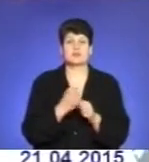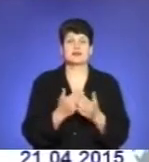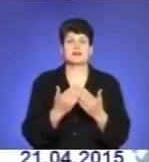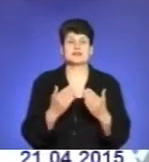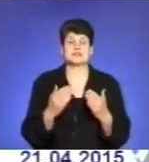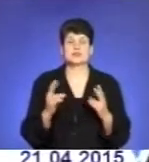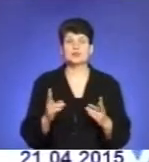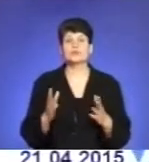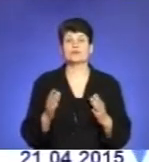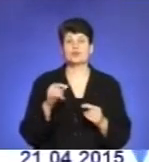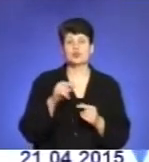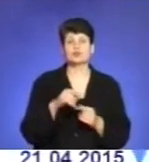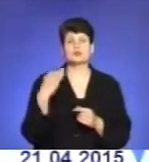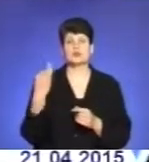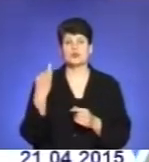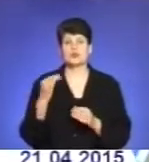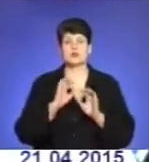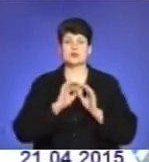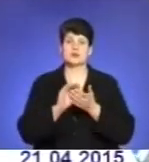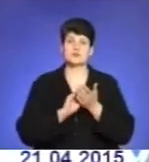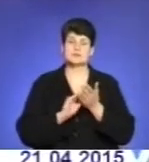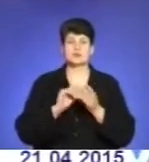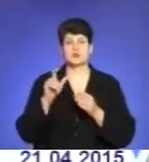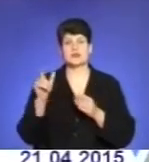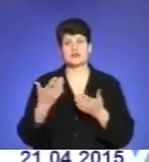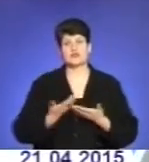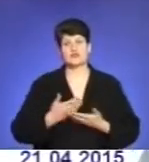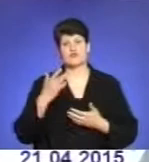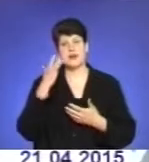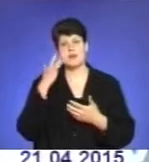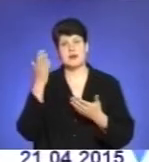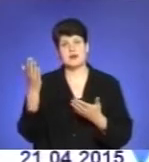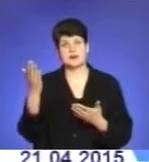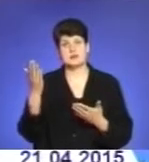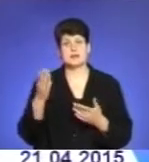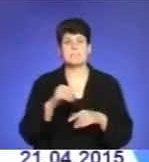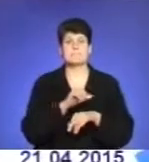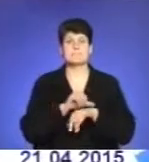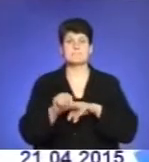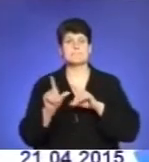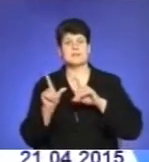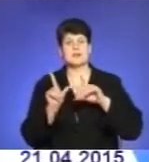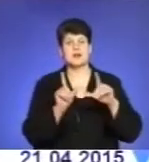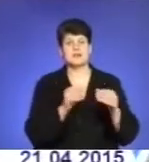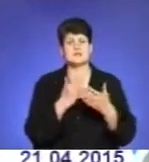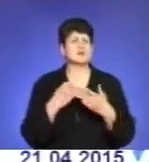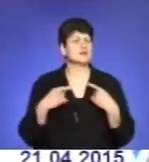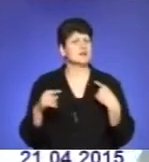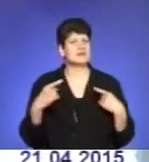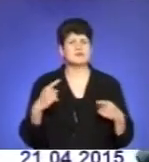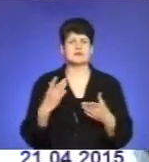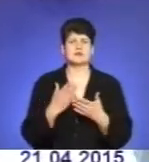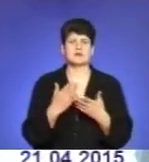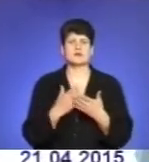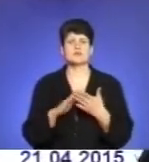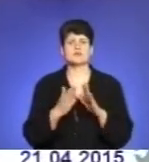отут, історії, розписані людей, які живуть в Америці. Міграція, вона буває різна, буває вимушена міграція. Тут